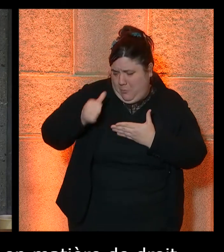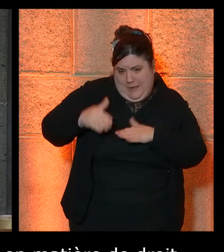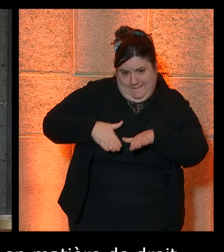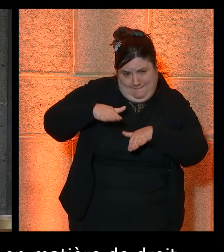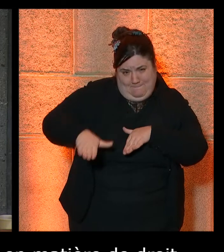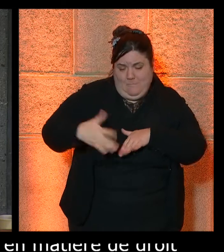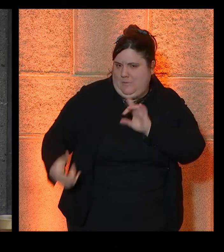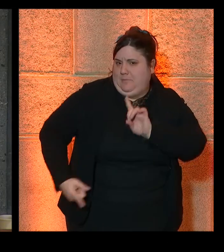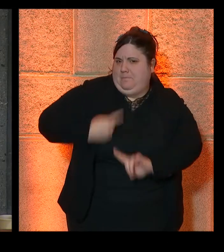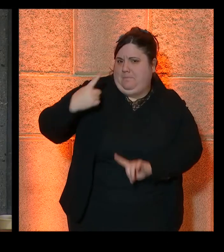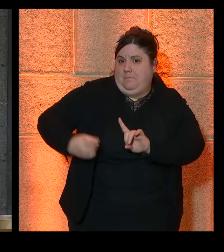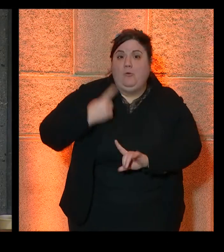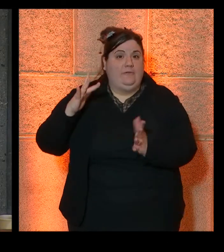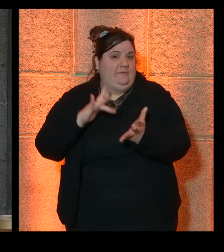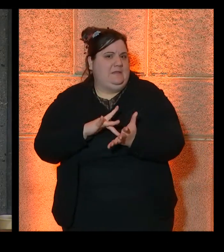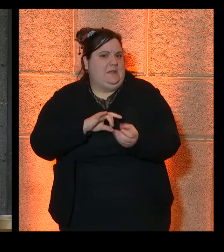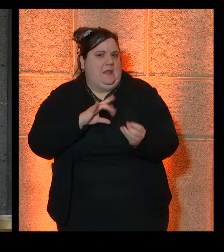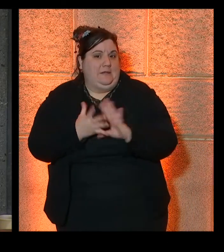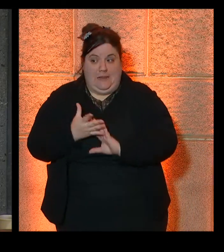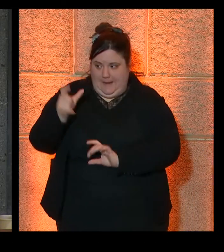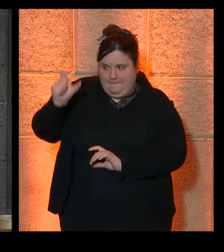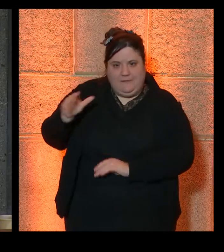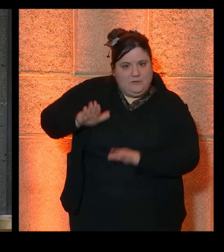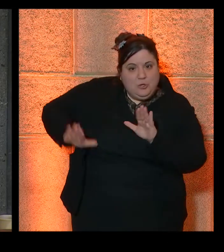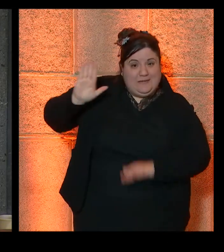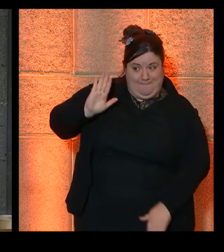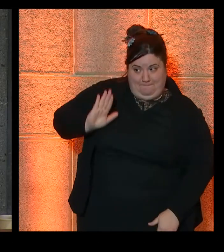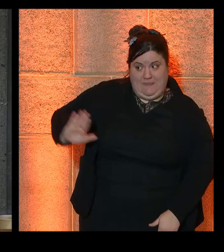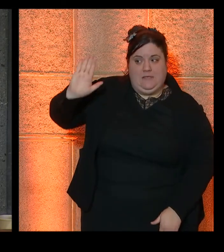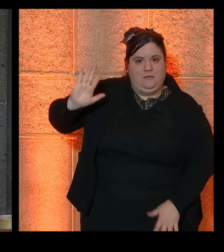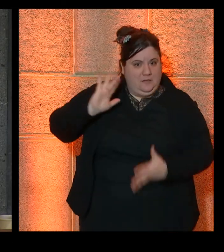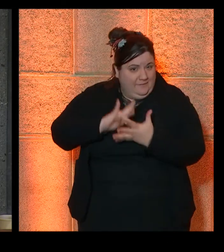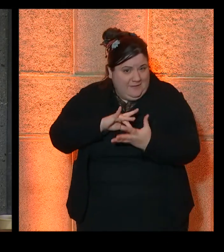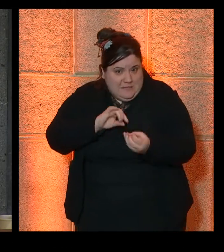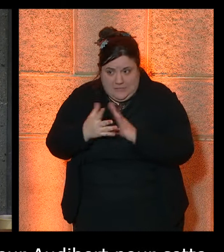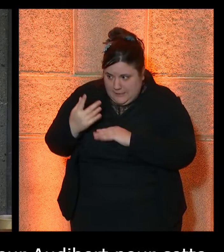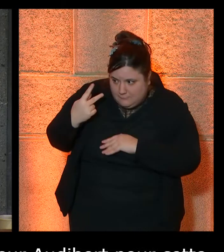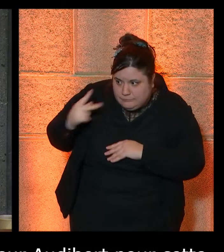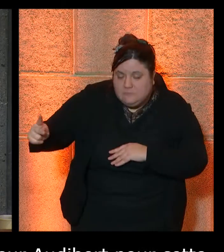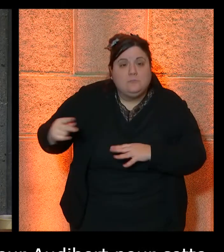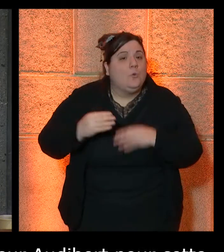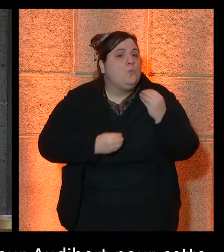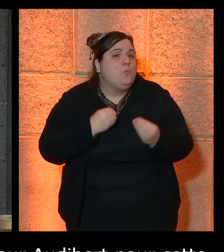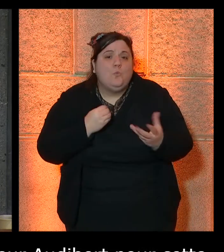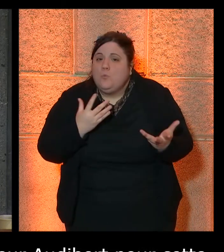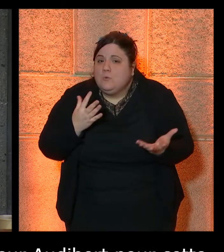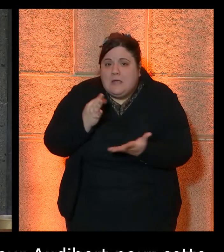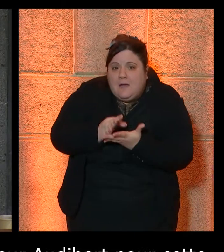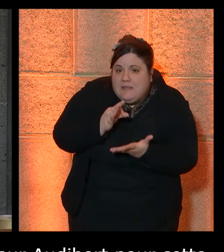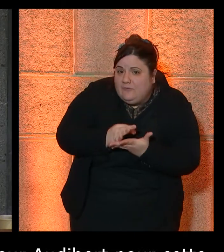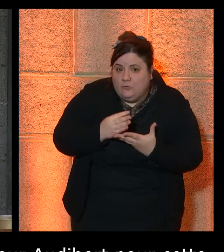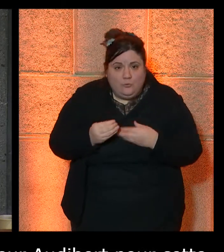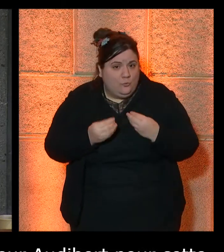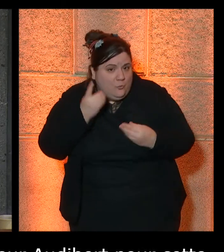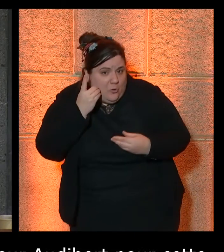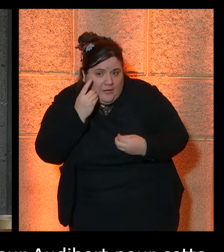site Internet des candidats. C'est le site Internet, ce sont parfois les applications qui accompagnent le site,